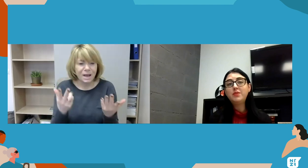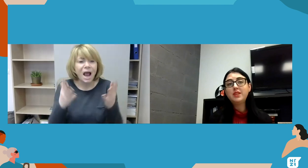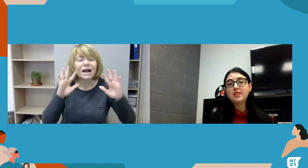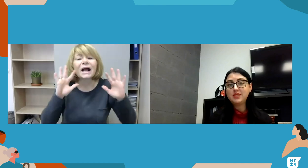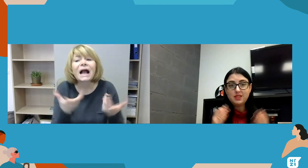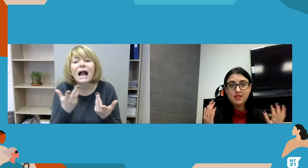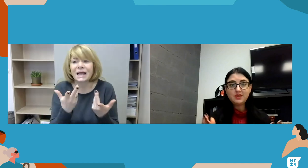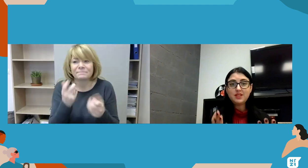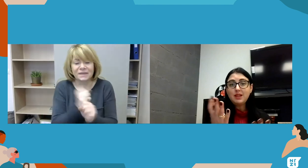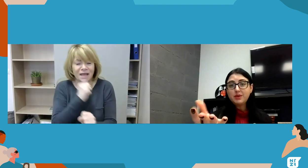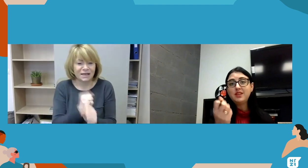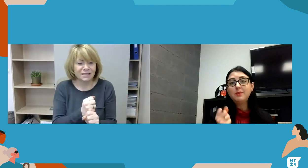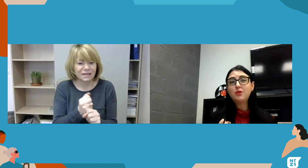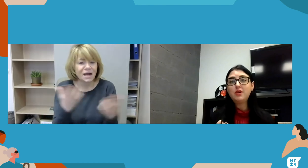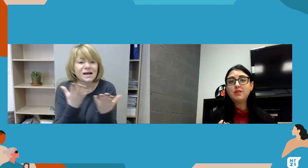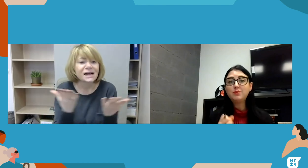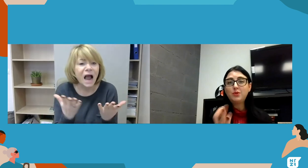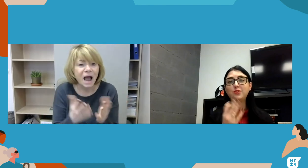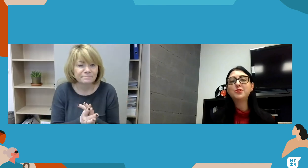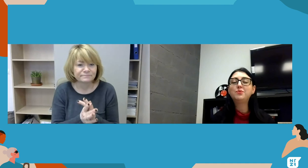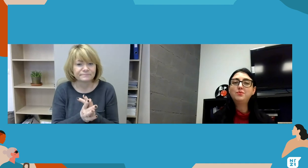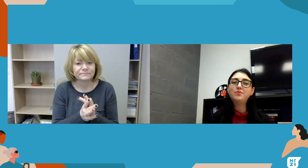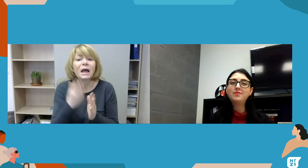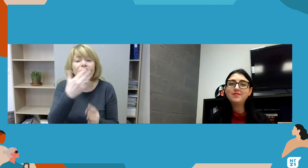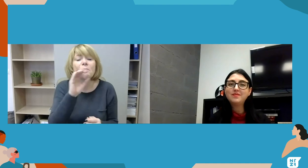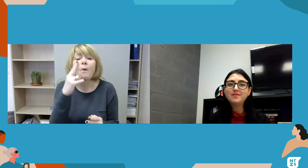imtis ir tai gal pradėti mano monikos.